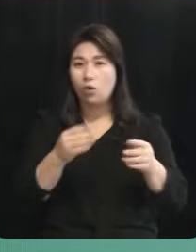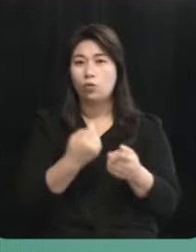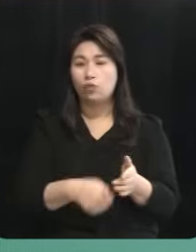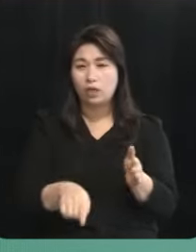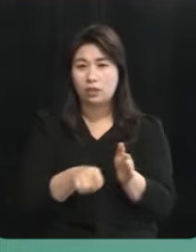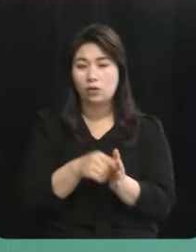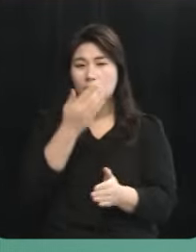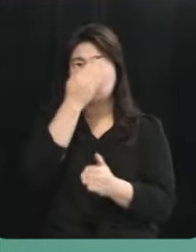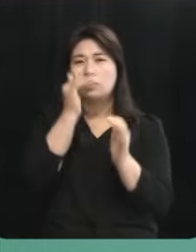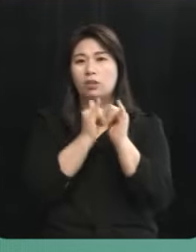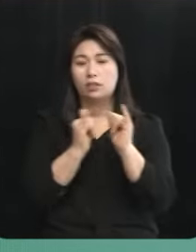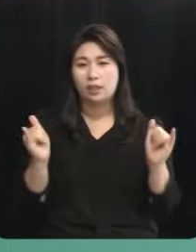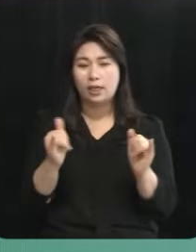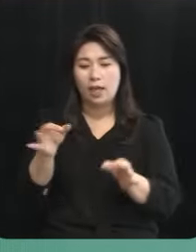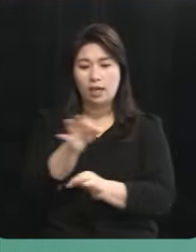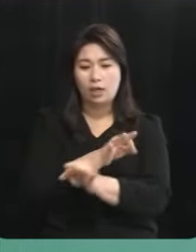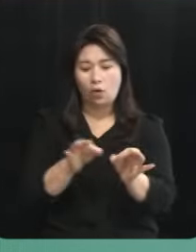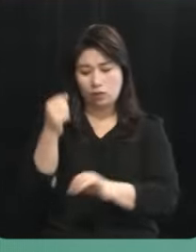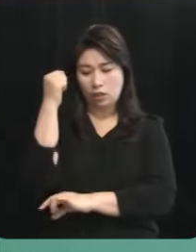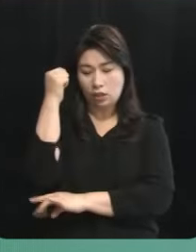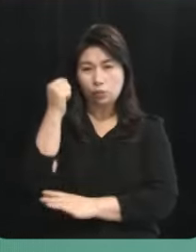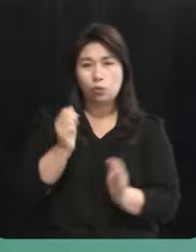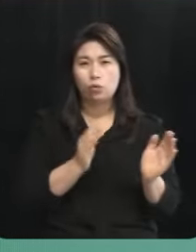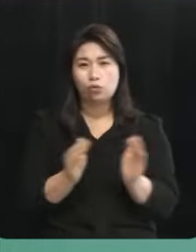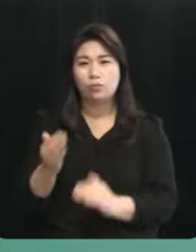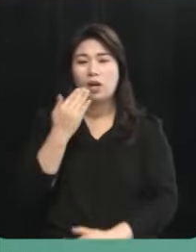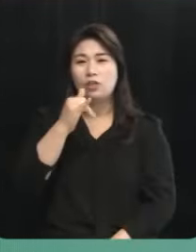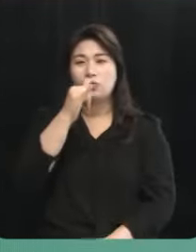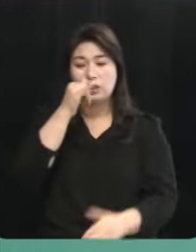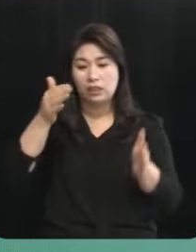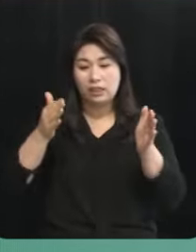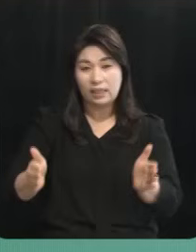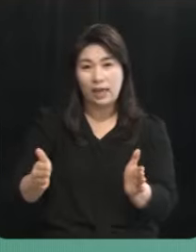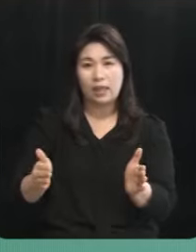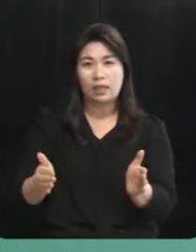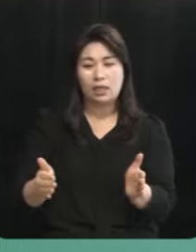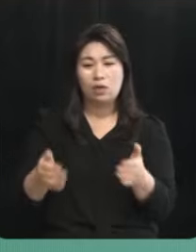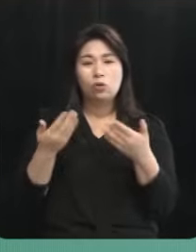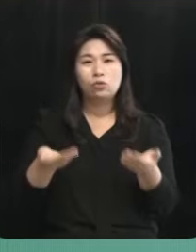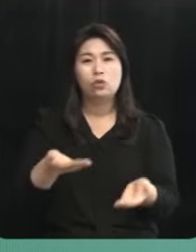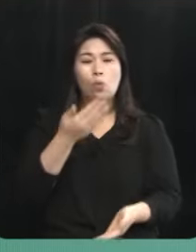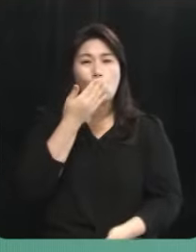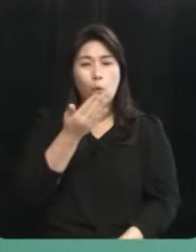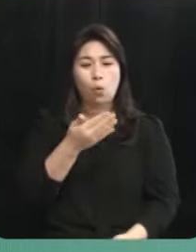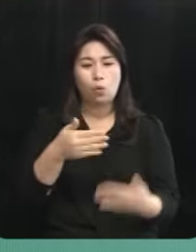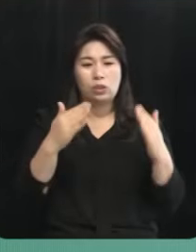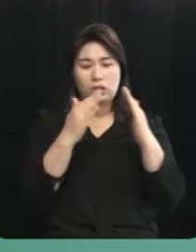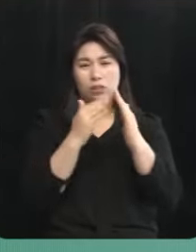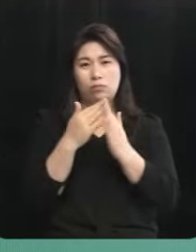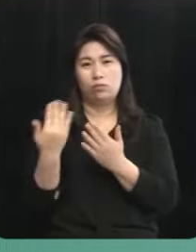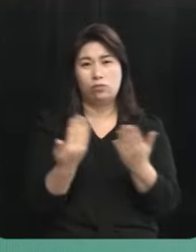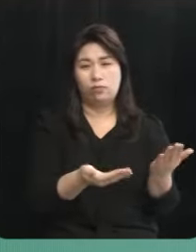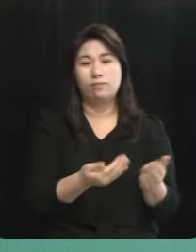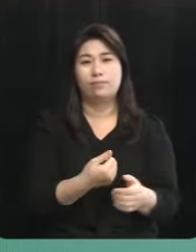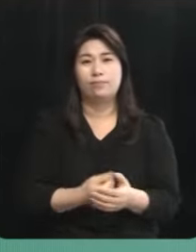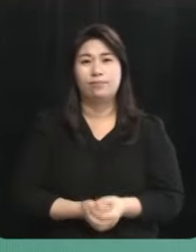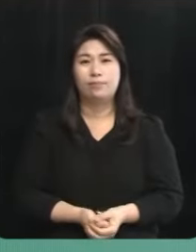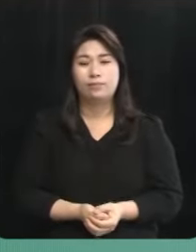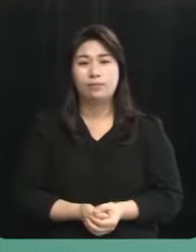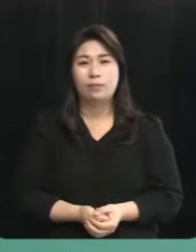청년들에게 경제적 기반을 쌓는 그 기간 동안 쉴 수 있는 공간으로 주거를 제공하고자 합니다